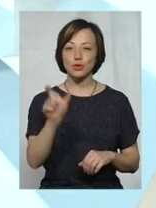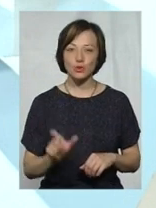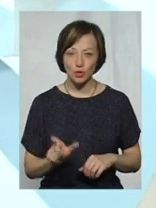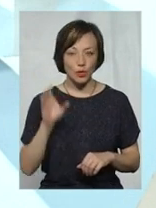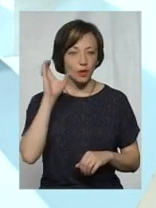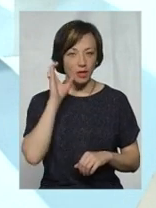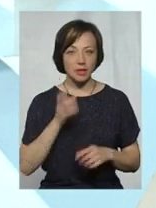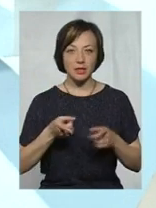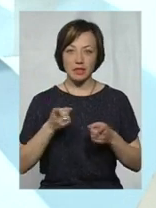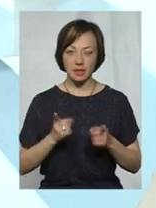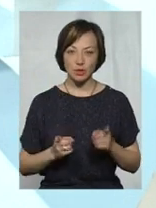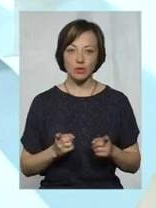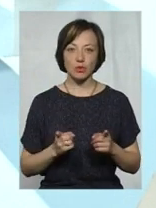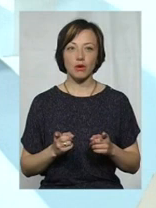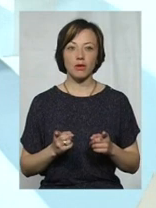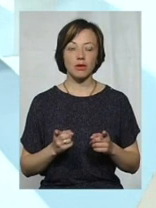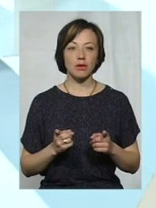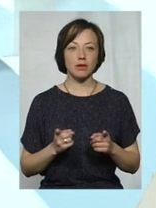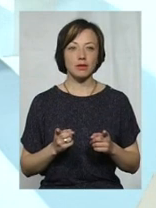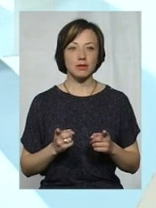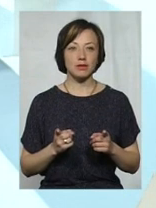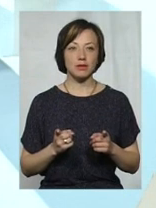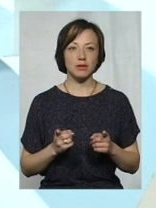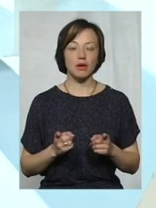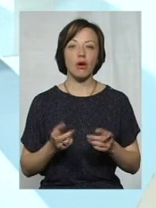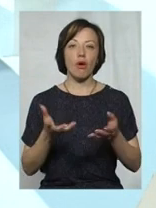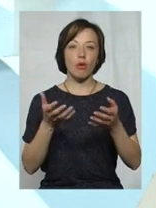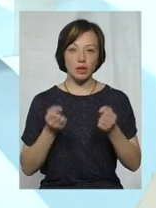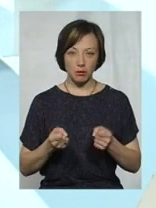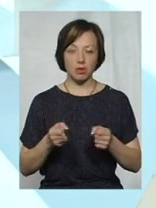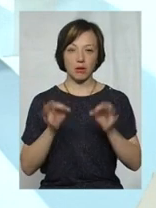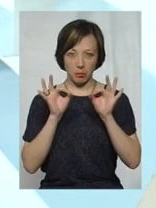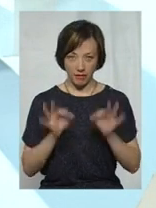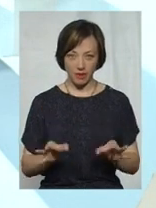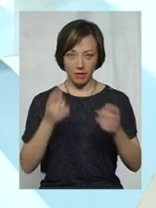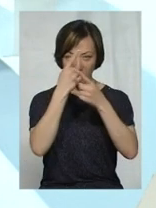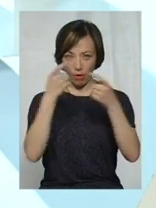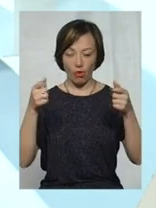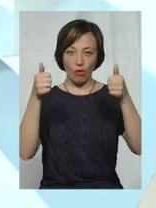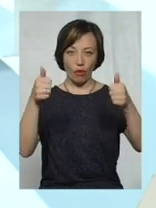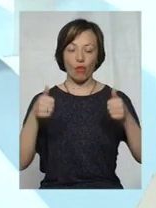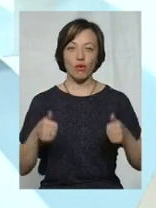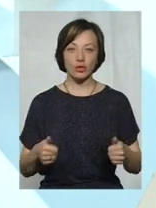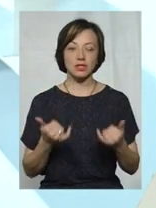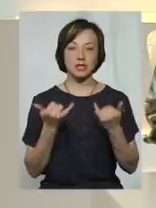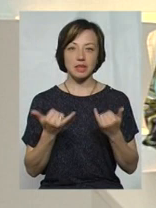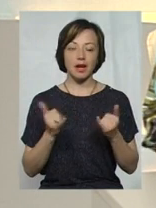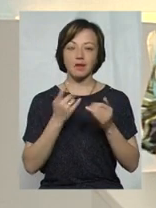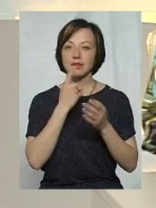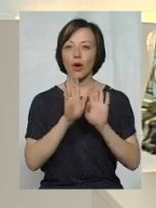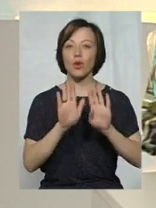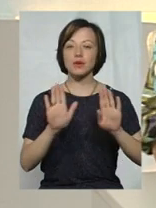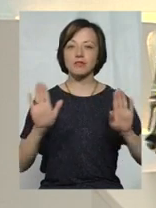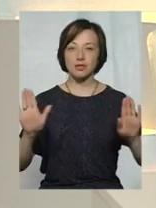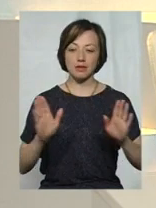вона дійсно отримала достовірну інформацію. Ну, оголошення зараз розвішені